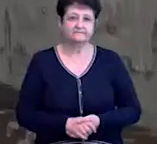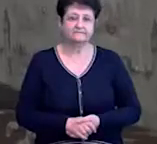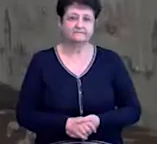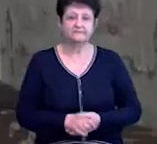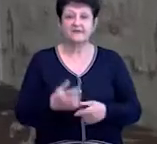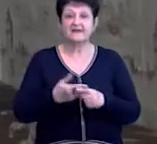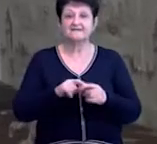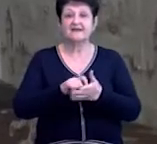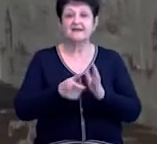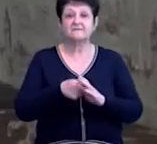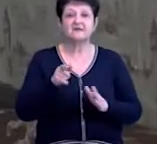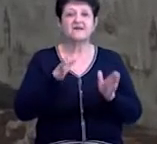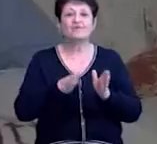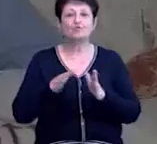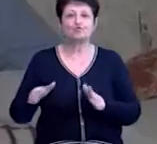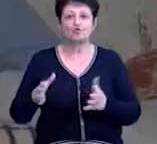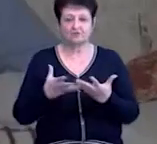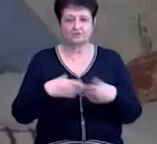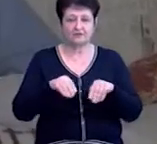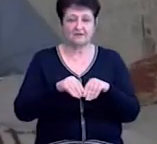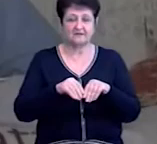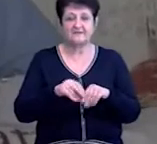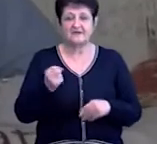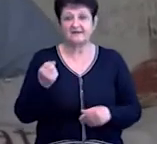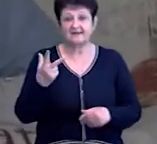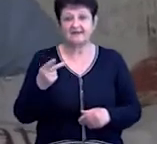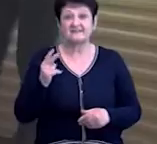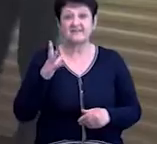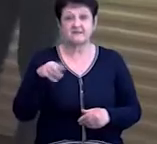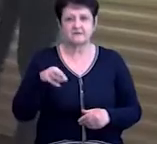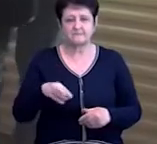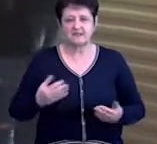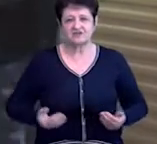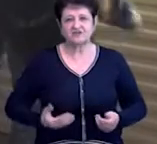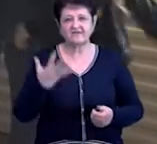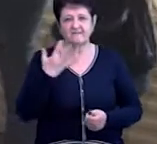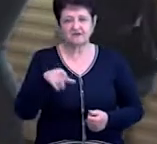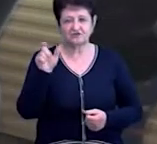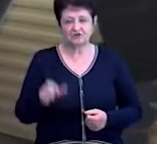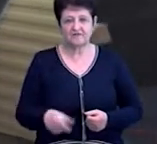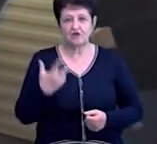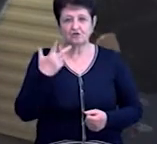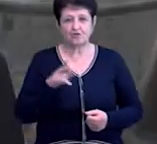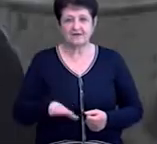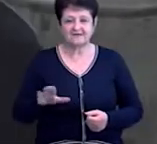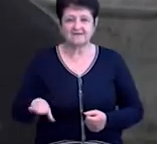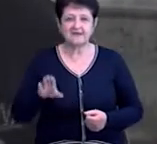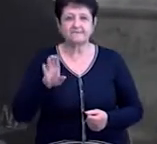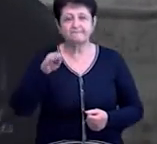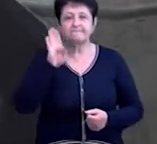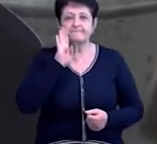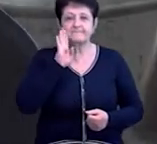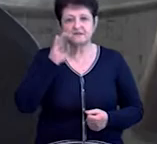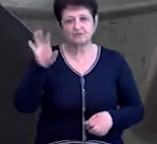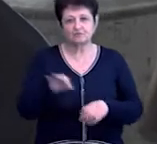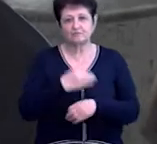Це кімната у гуртожитку родини Купрієнко. На 13 квадратних метрах живе п'ятеро людей. Троє дітей і Марина з чоловіком.